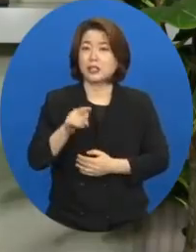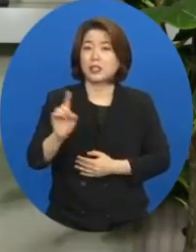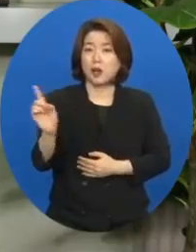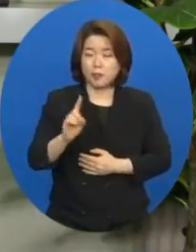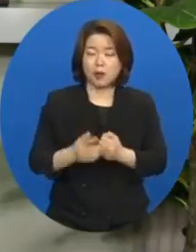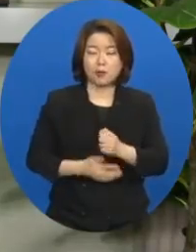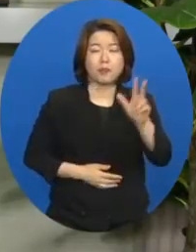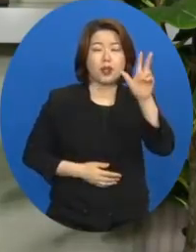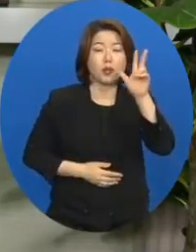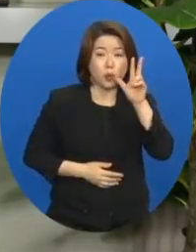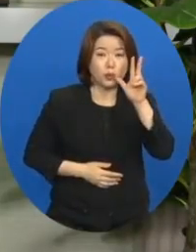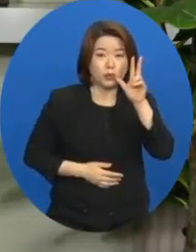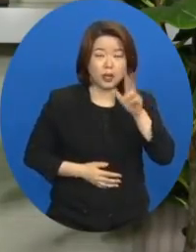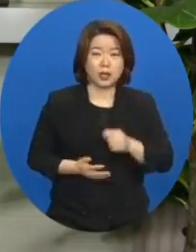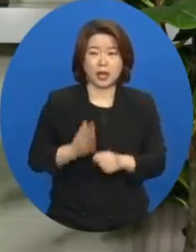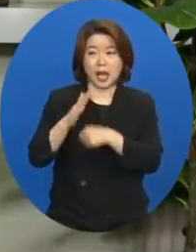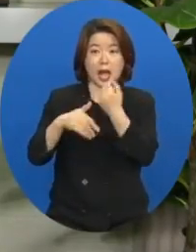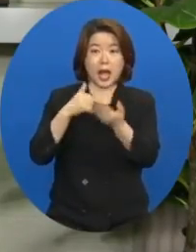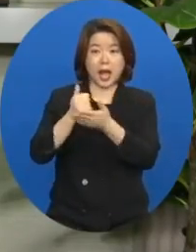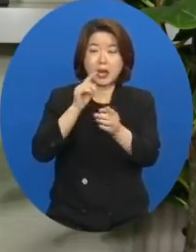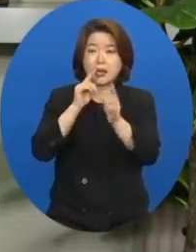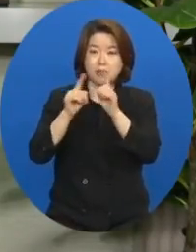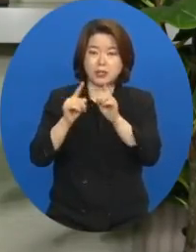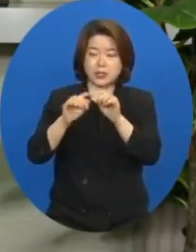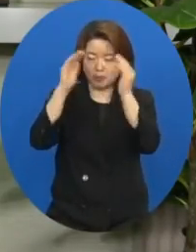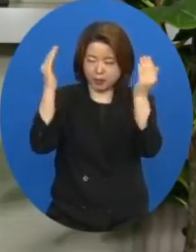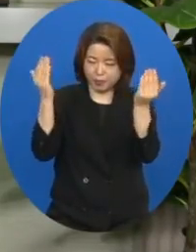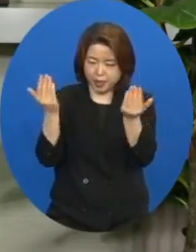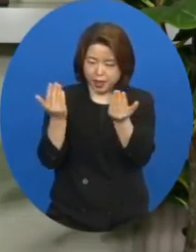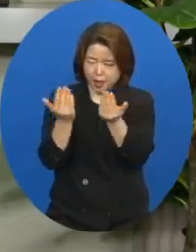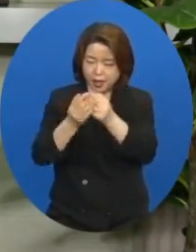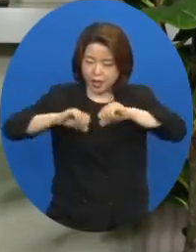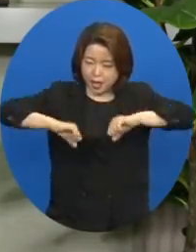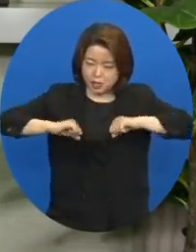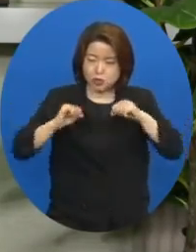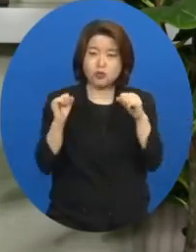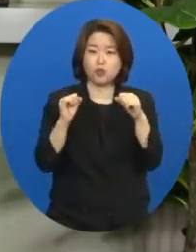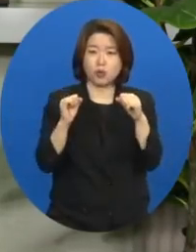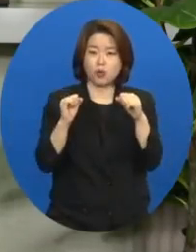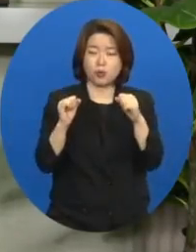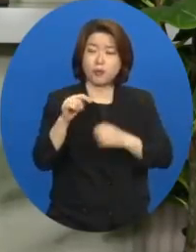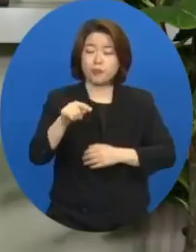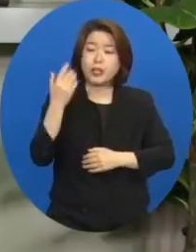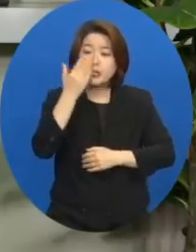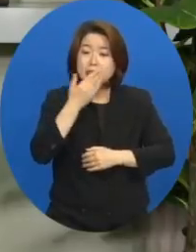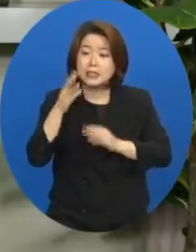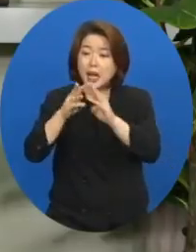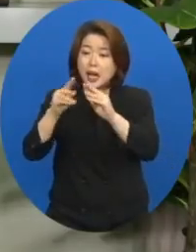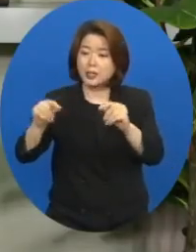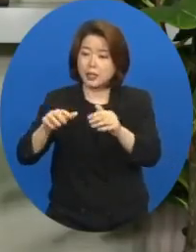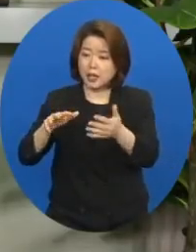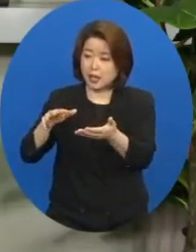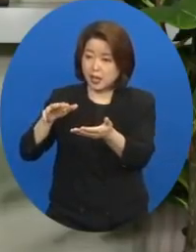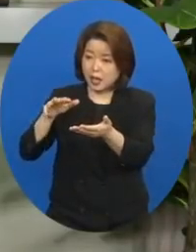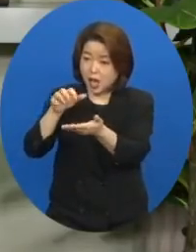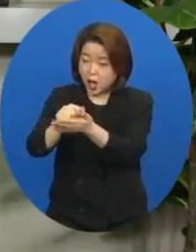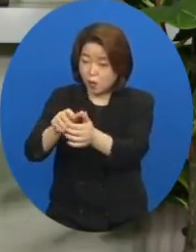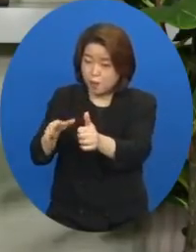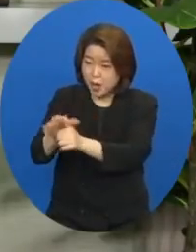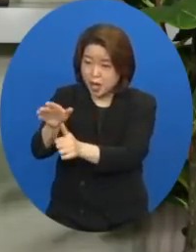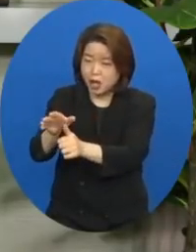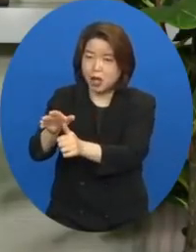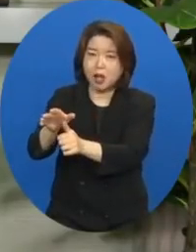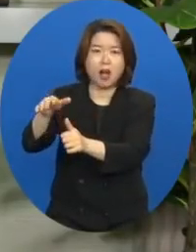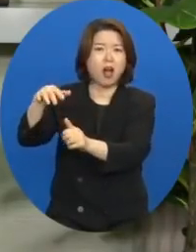여호수와가 하나님의 말씀에 다 순종하여 그 가난한 족속을 다별한 것이 아니었다.